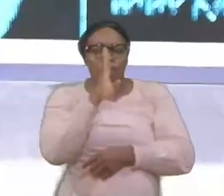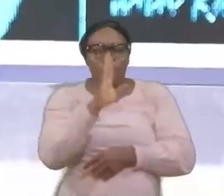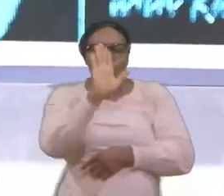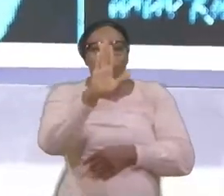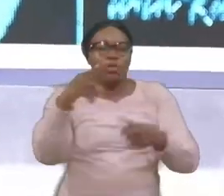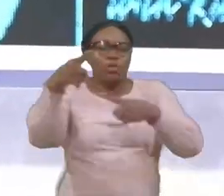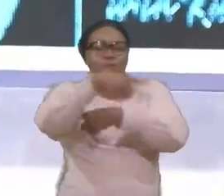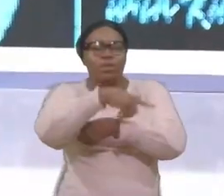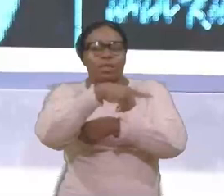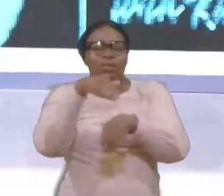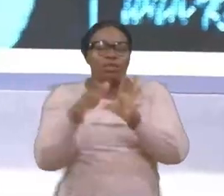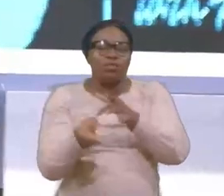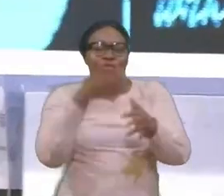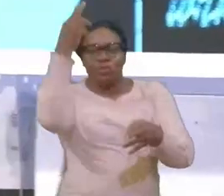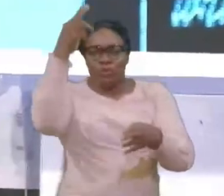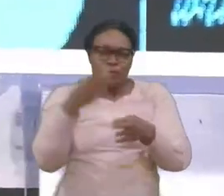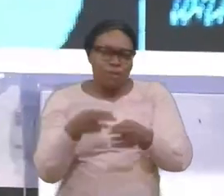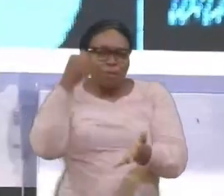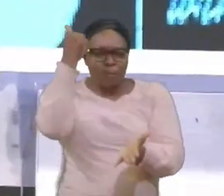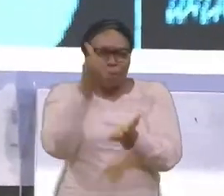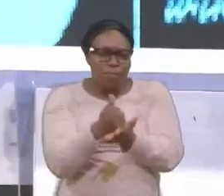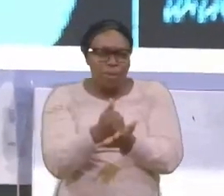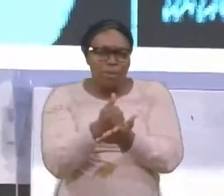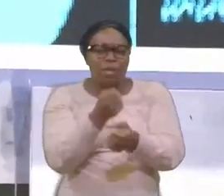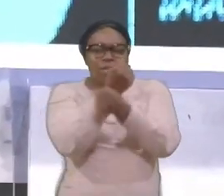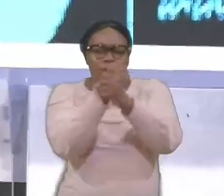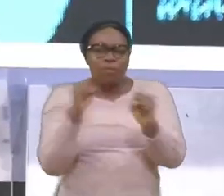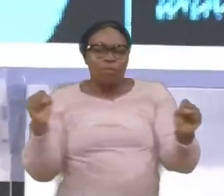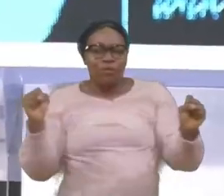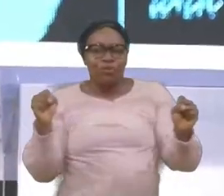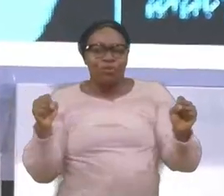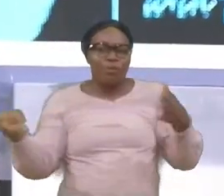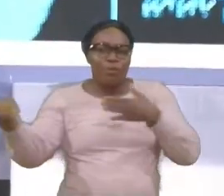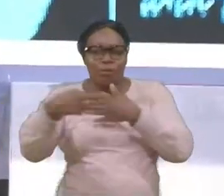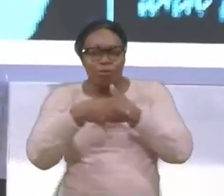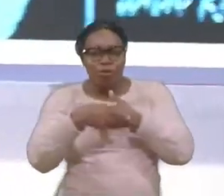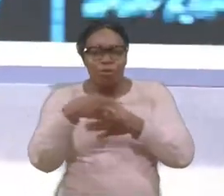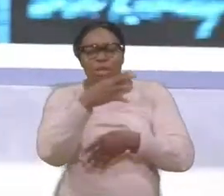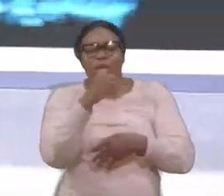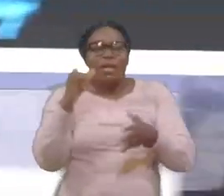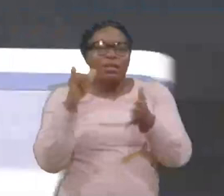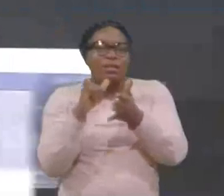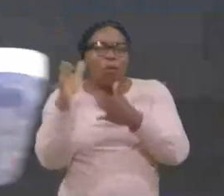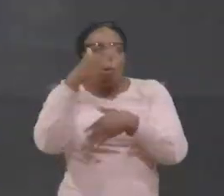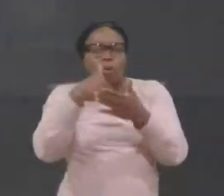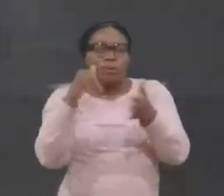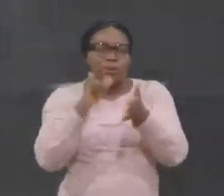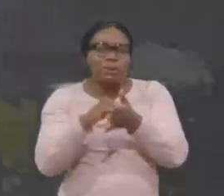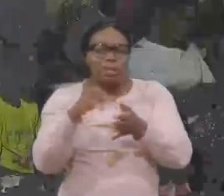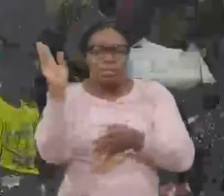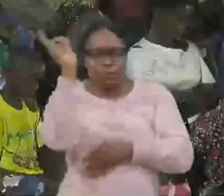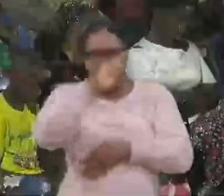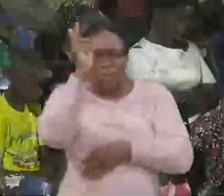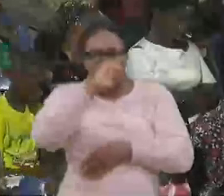la restauration et cette agitation que le seigneur ôte cela